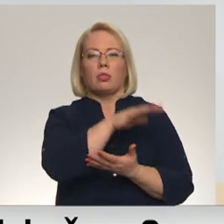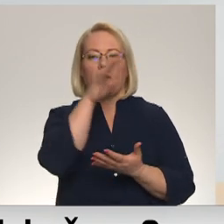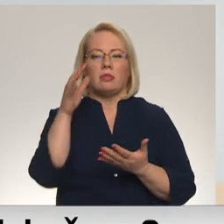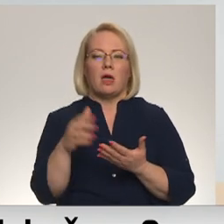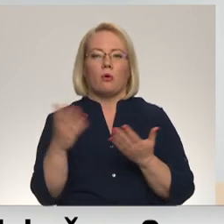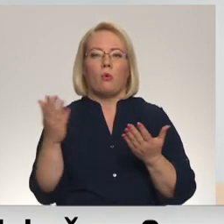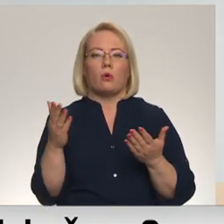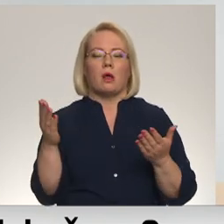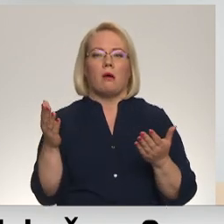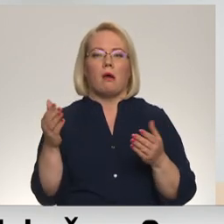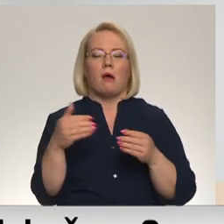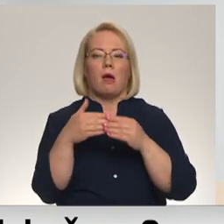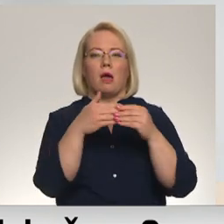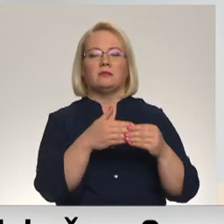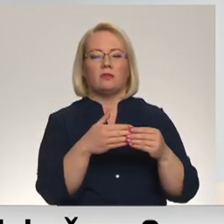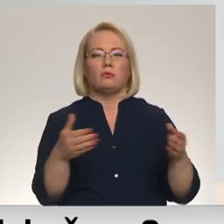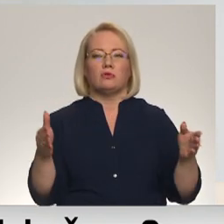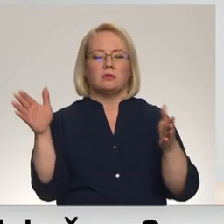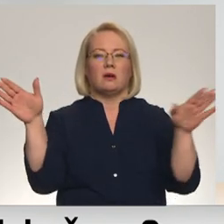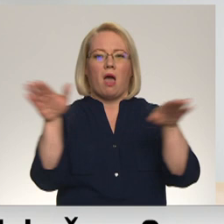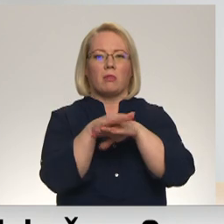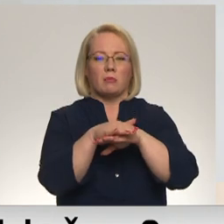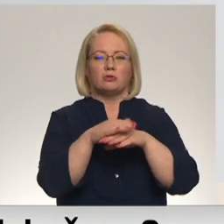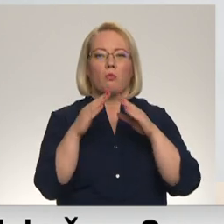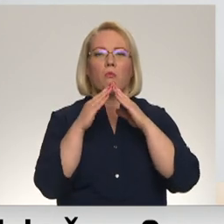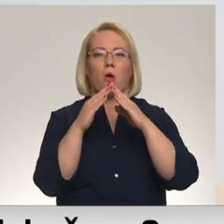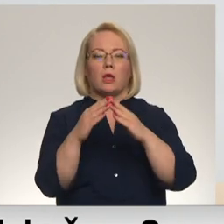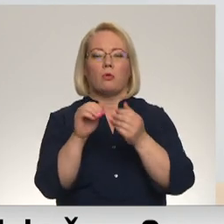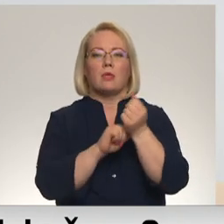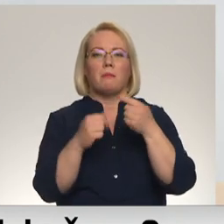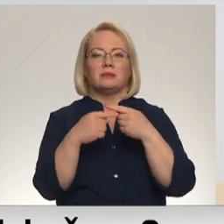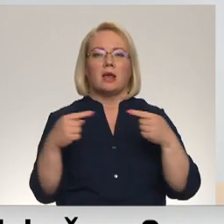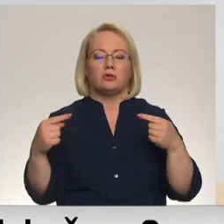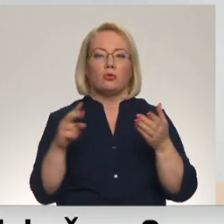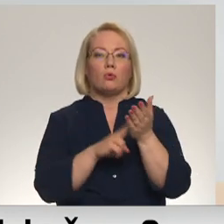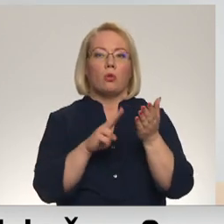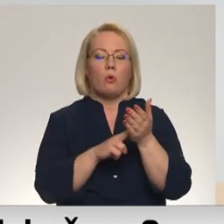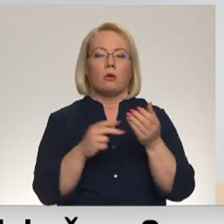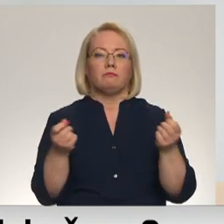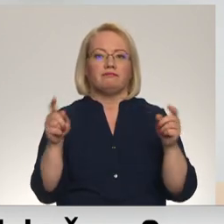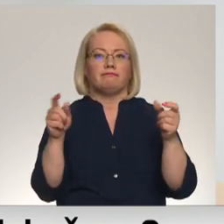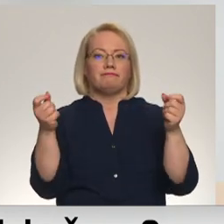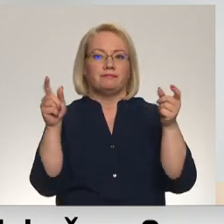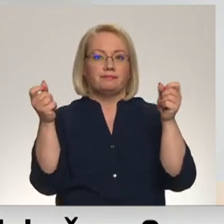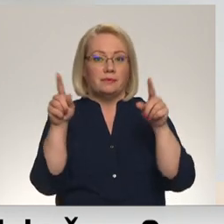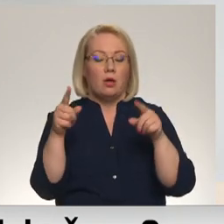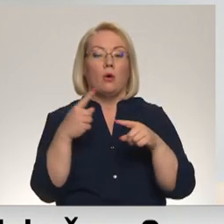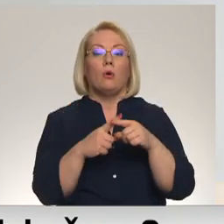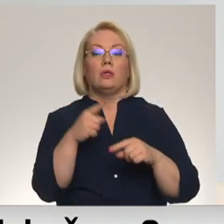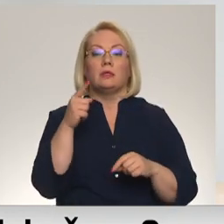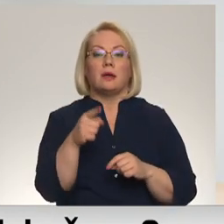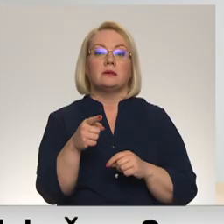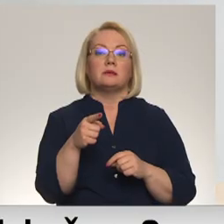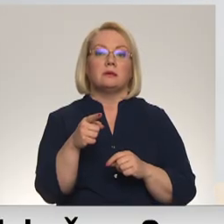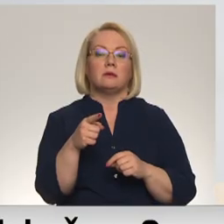apglabāšanu uz poligonu, bet, kā jūs zināt, poligonu dabas resursu nodoklisē katru gadu tiek celtas augšā. Tas ir